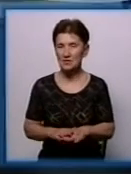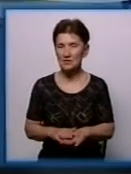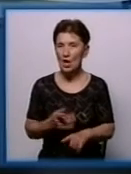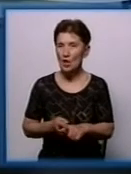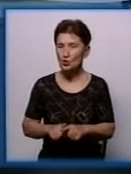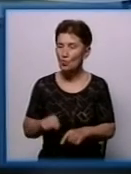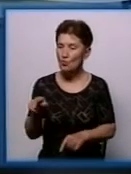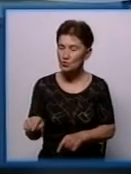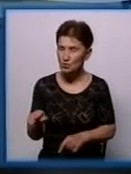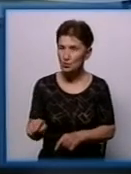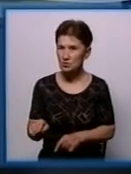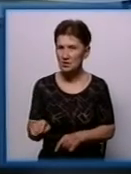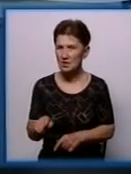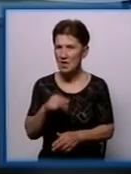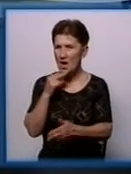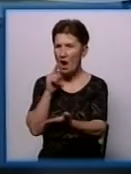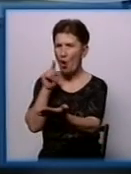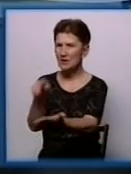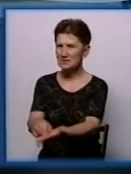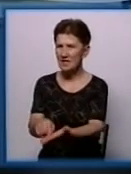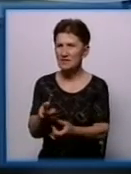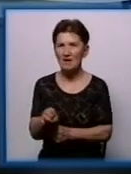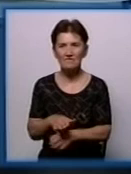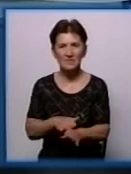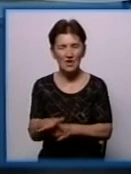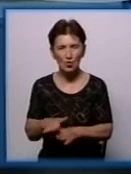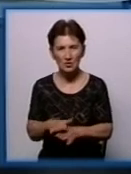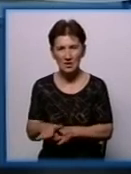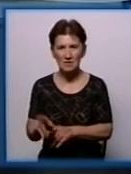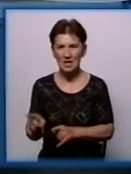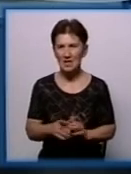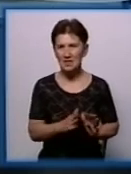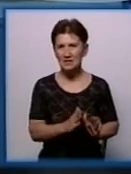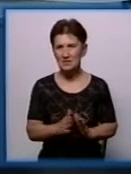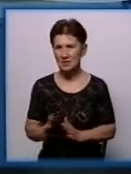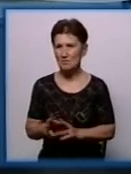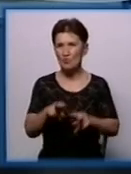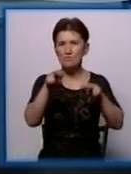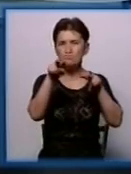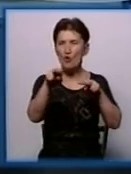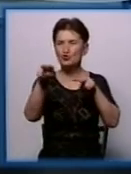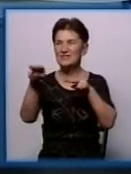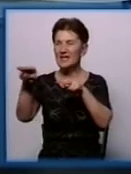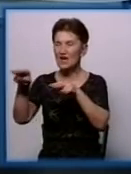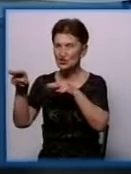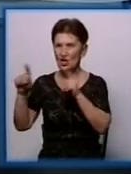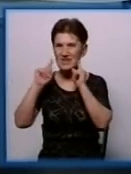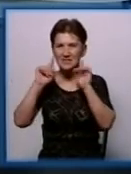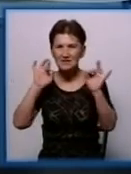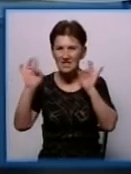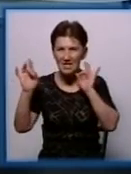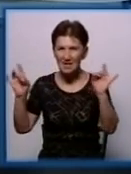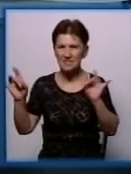більший акцент проводиться, крім виконання тих же заходів, системи спостереження, системи сигналізації, системи